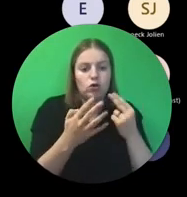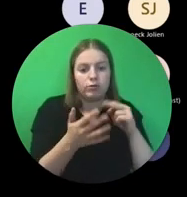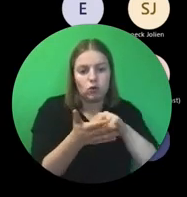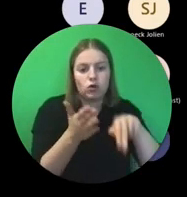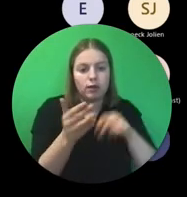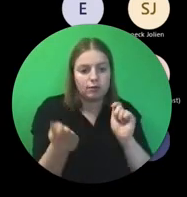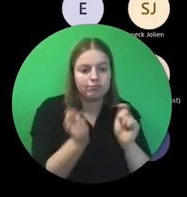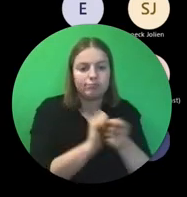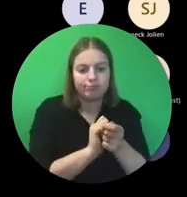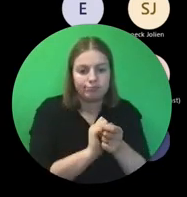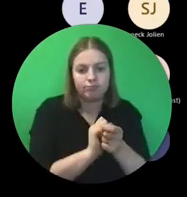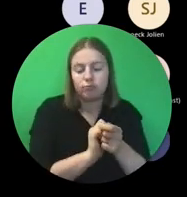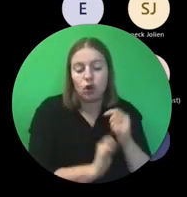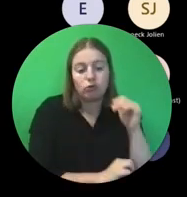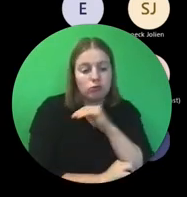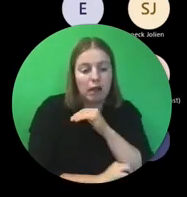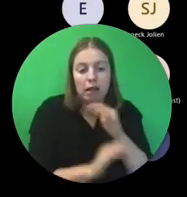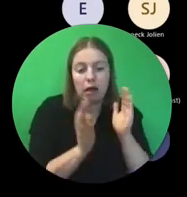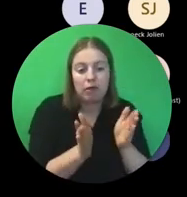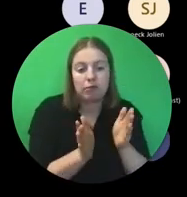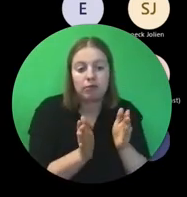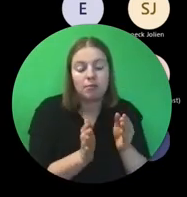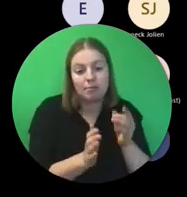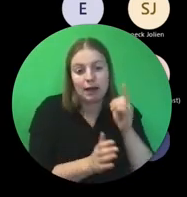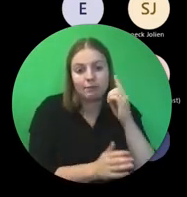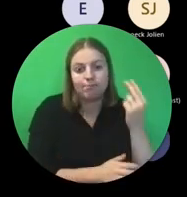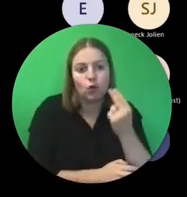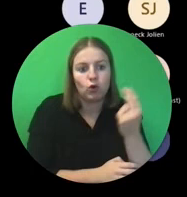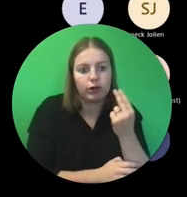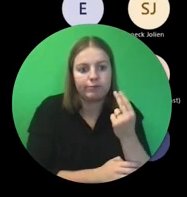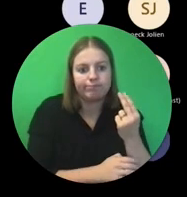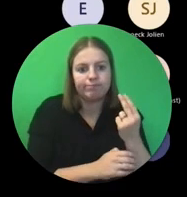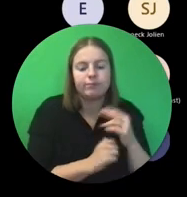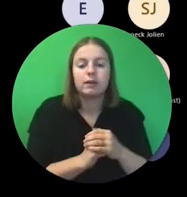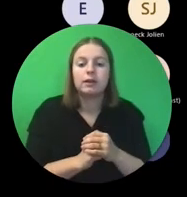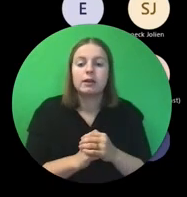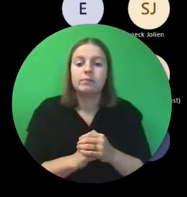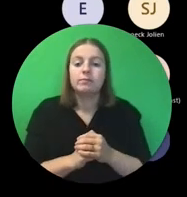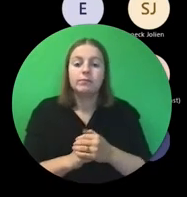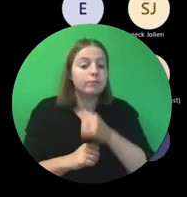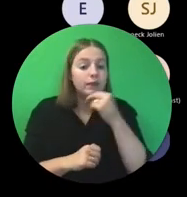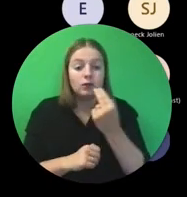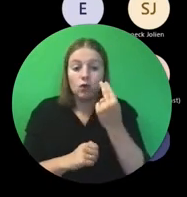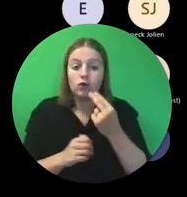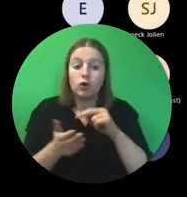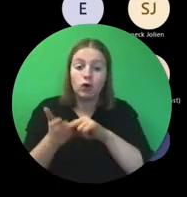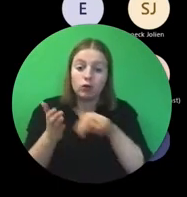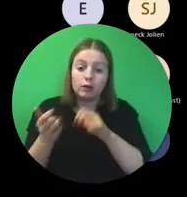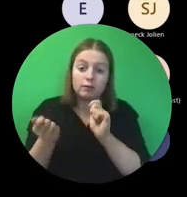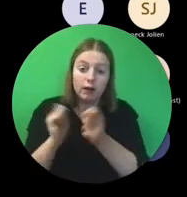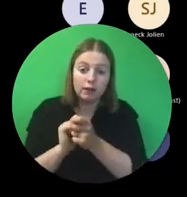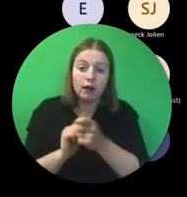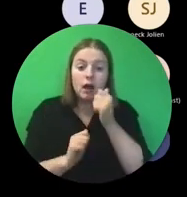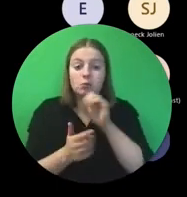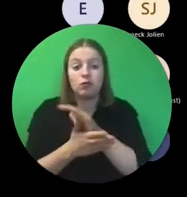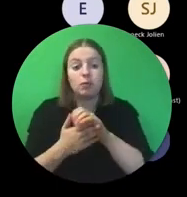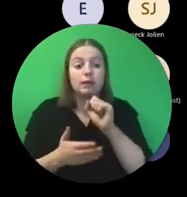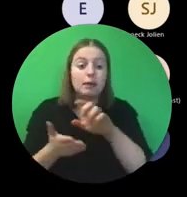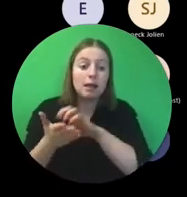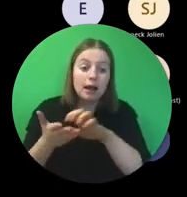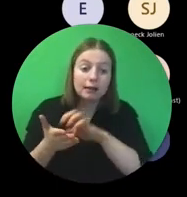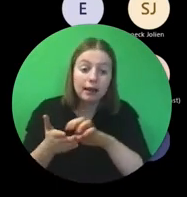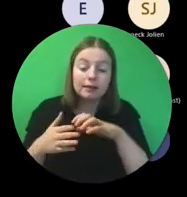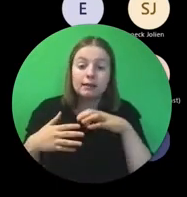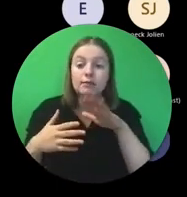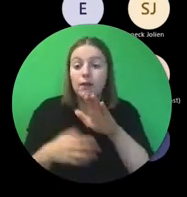een eenzijdig amendement, snel geregeld, maar het is nodig. Geen contractwijziging bij een verandering van e-mailadres van de